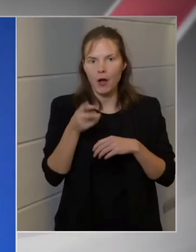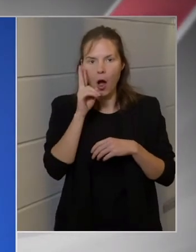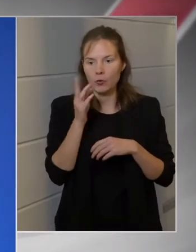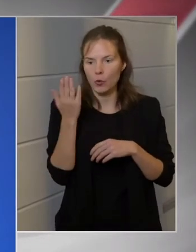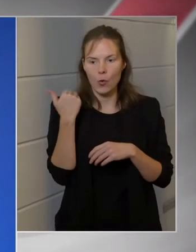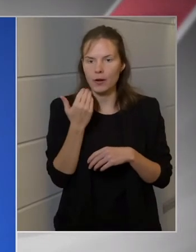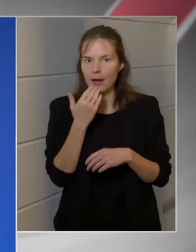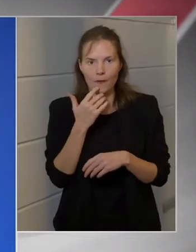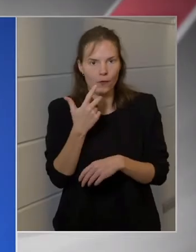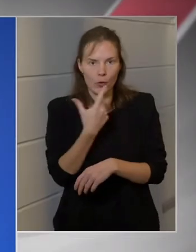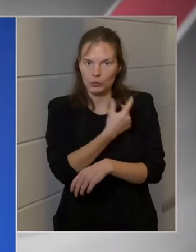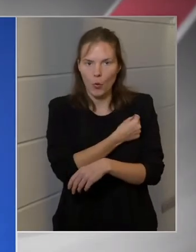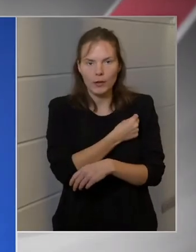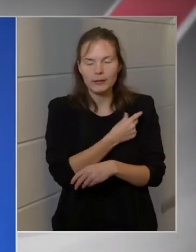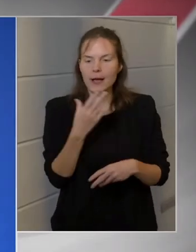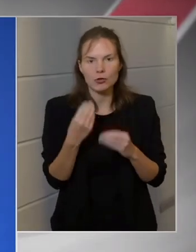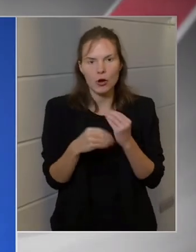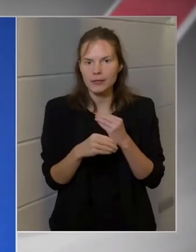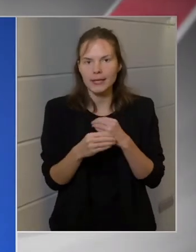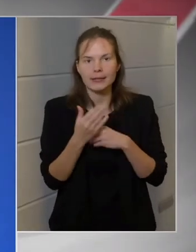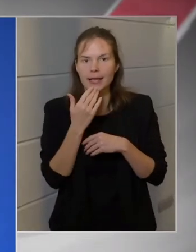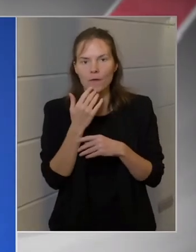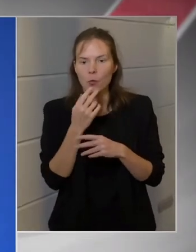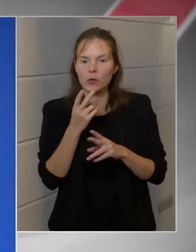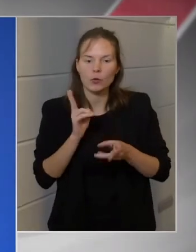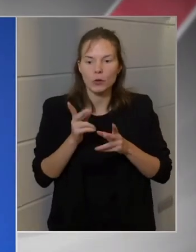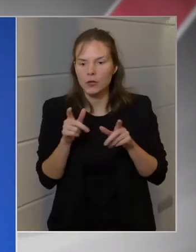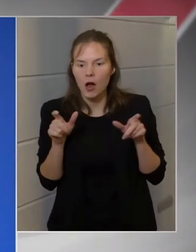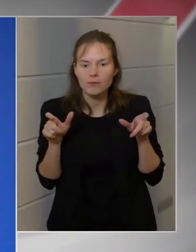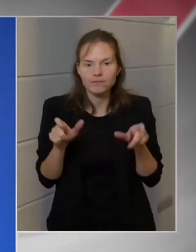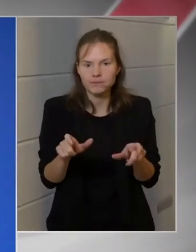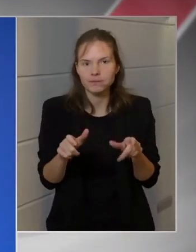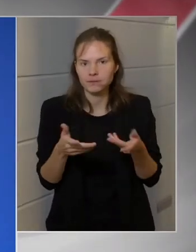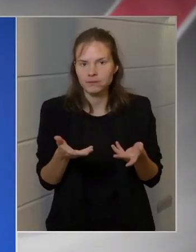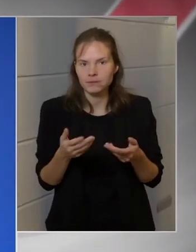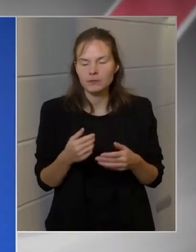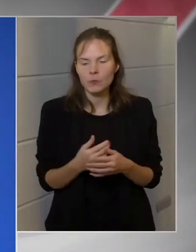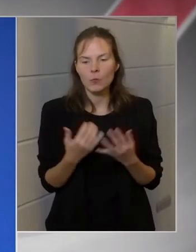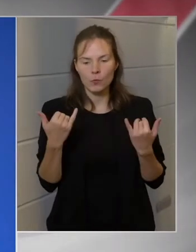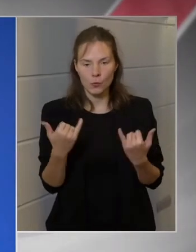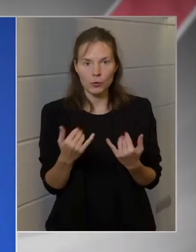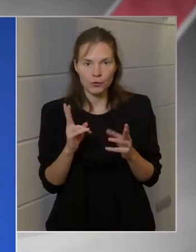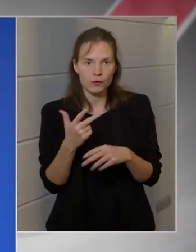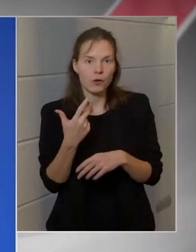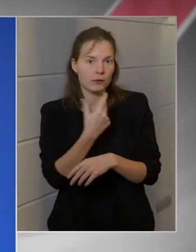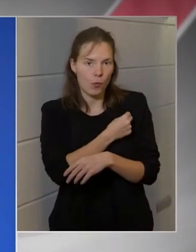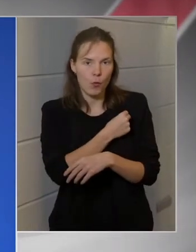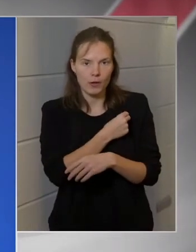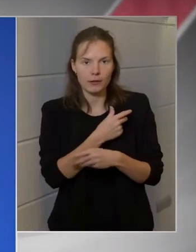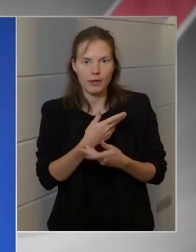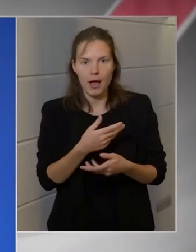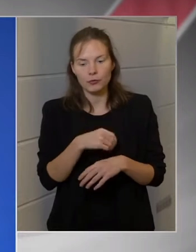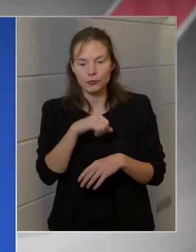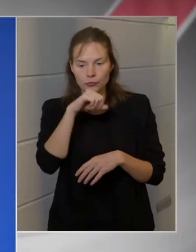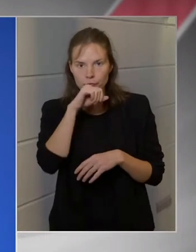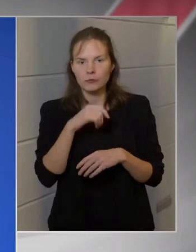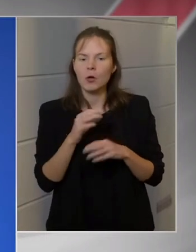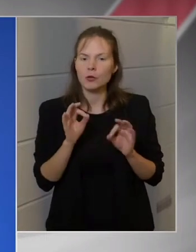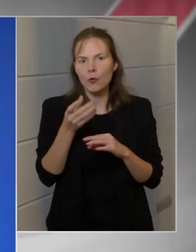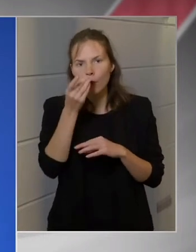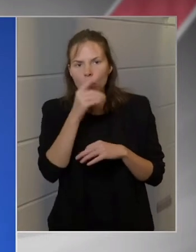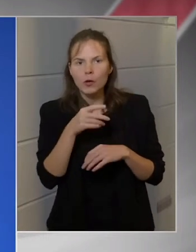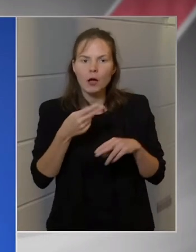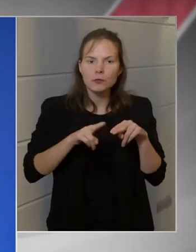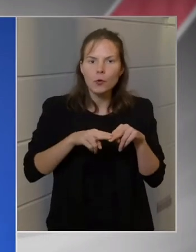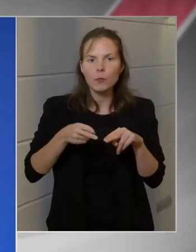nem állt rendelkezésre oltás, ezért nem volt, ami a vírus terjedésének átad szabjon. Most pedig rendelkezésre az oltás, csak az lenne a jó, ha